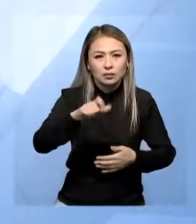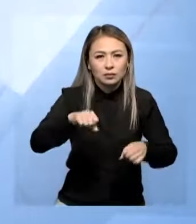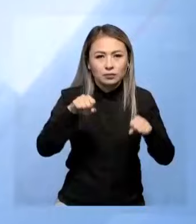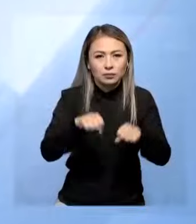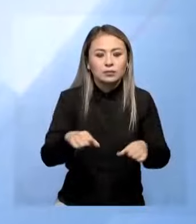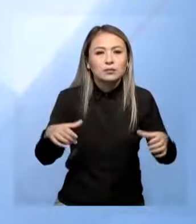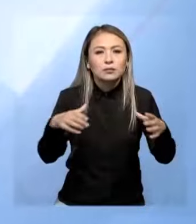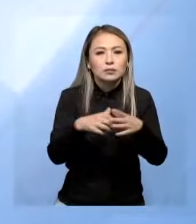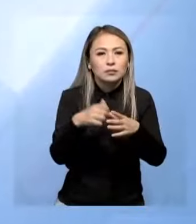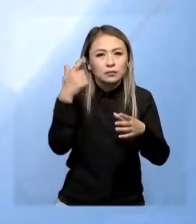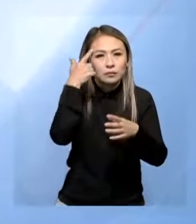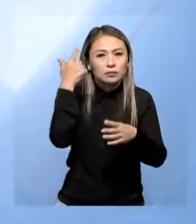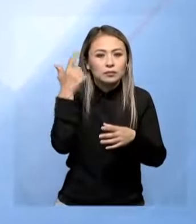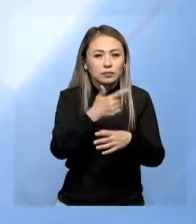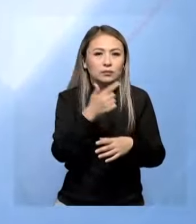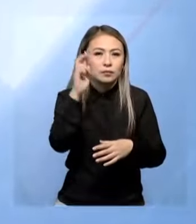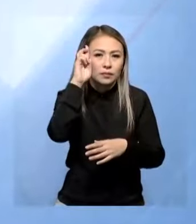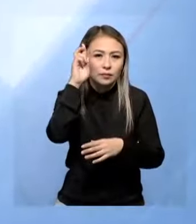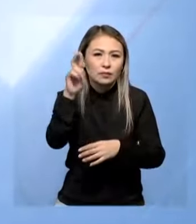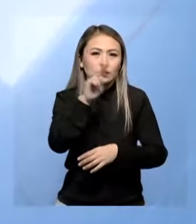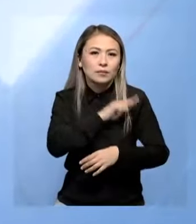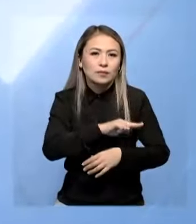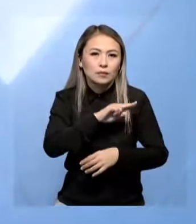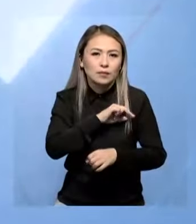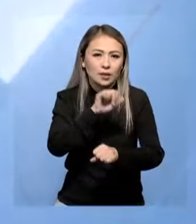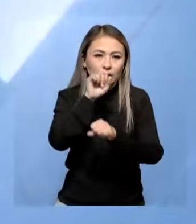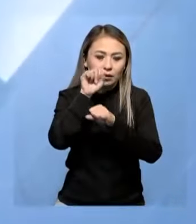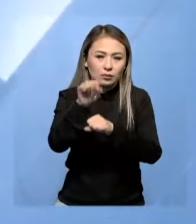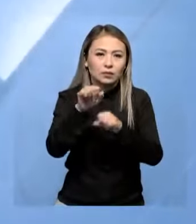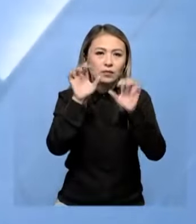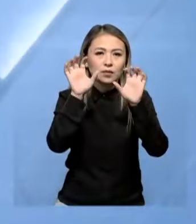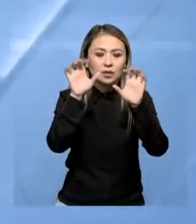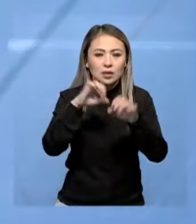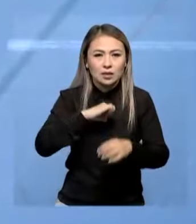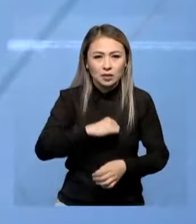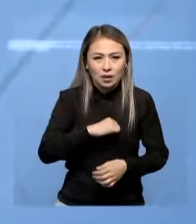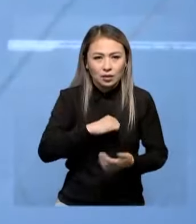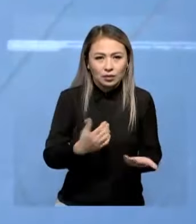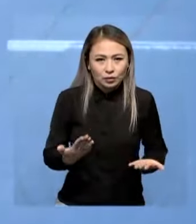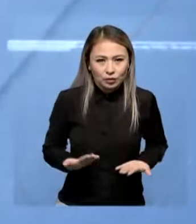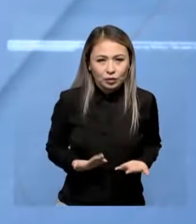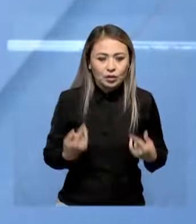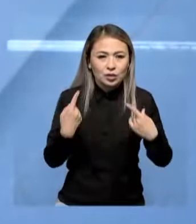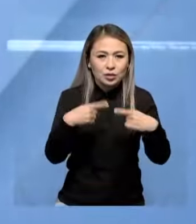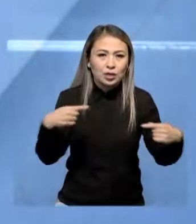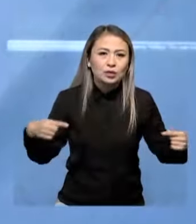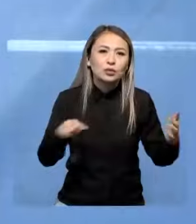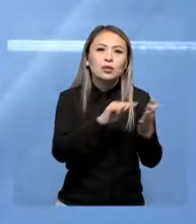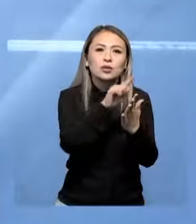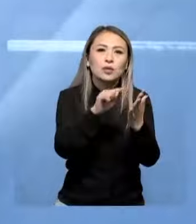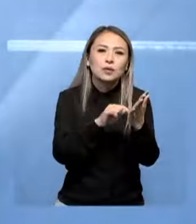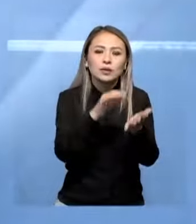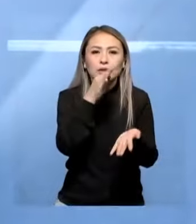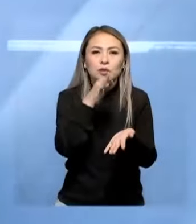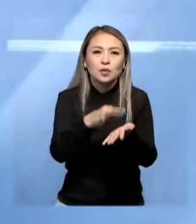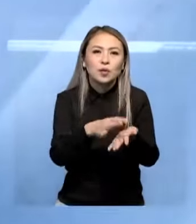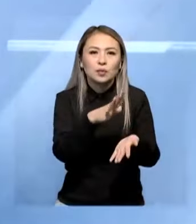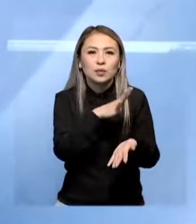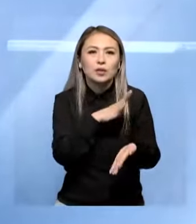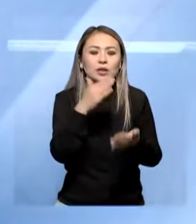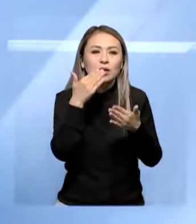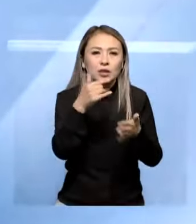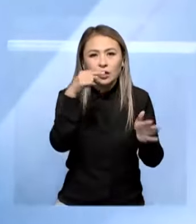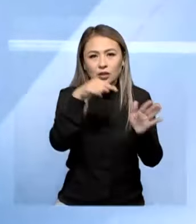азаматтардың құқтық сауаттылығын артыру. Мемлекетті қызметкелер, адвокаттар мен зәңгерлер тұрғындардың саңтүрлі сұрақтарына